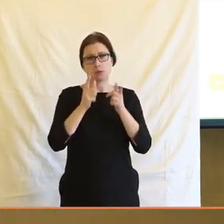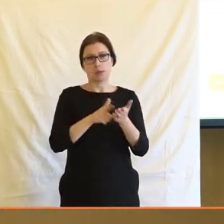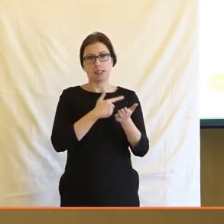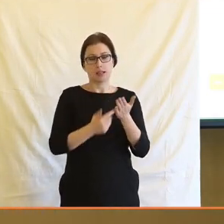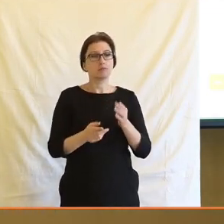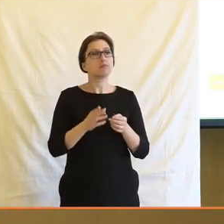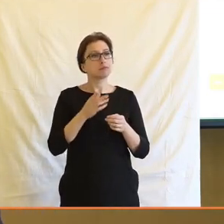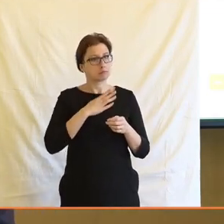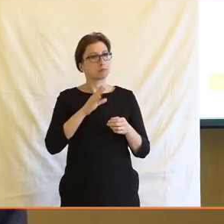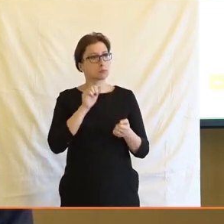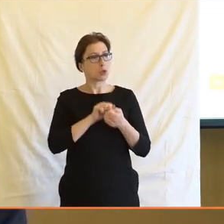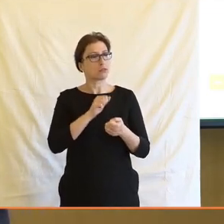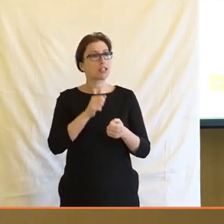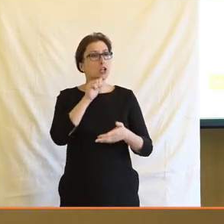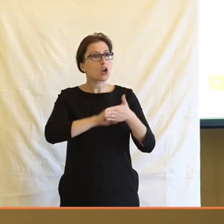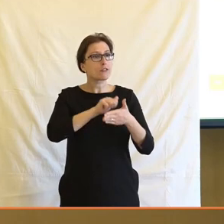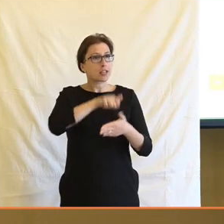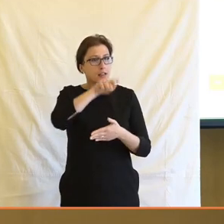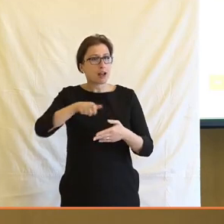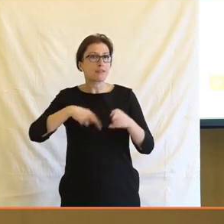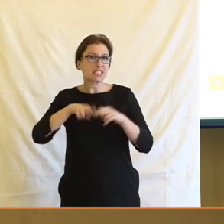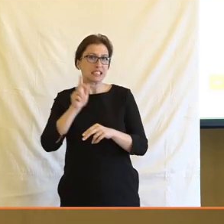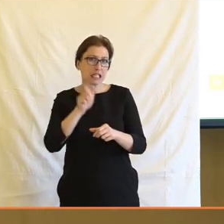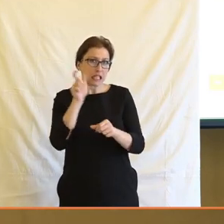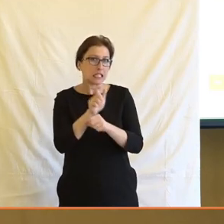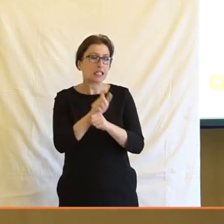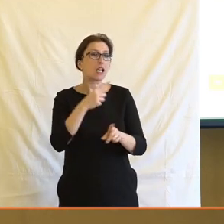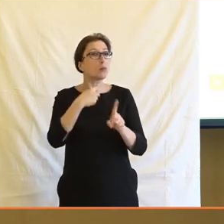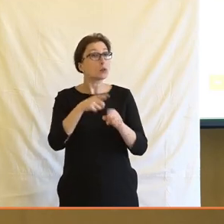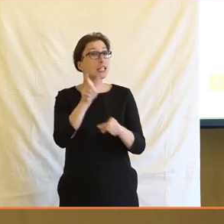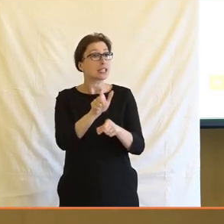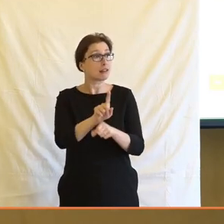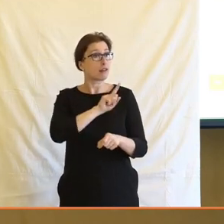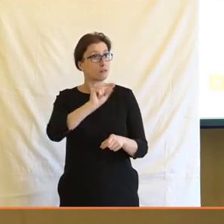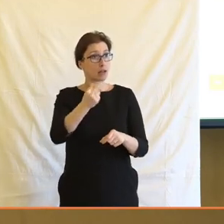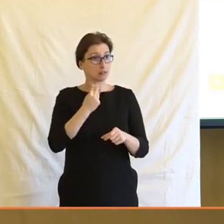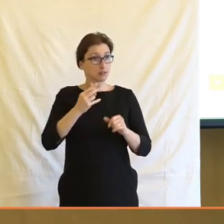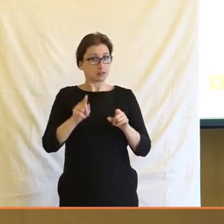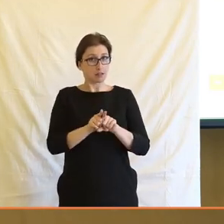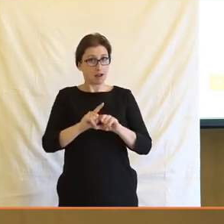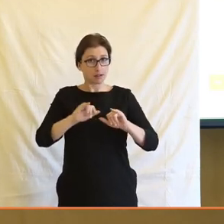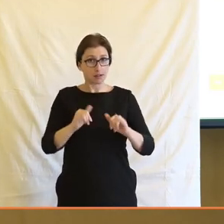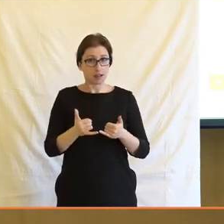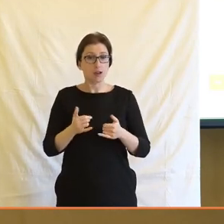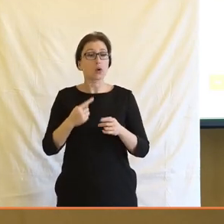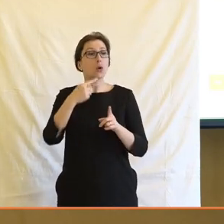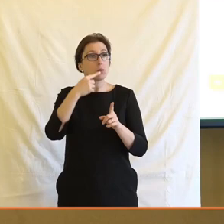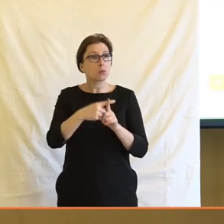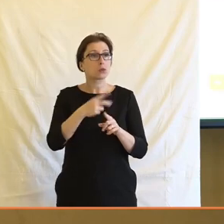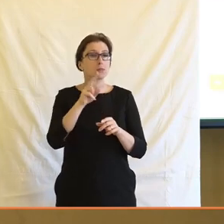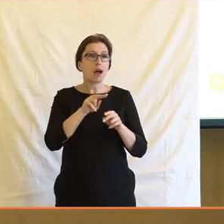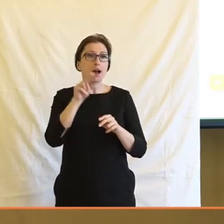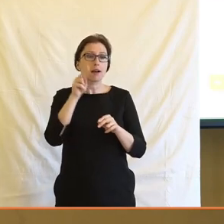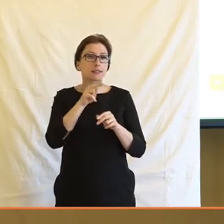a potvrzuje jednu věc, že v zásadě novináři jsou kritičtí a sebekritičtí, že mají náhled na ty věci a to